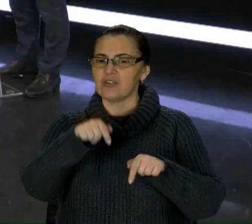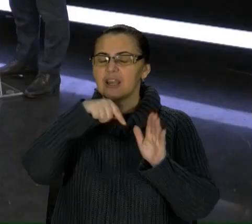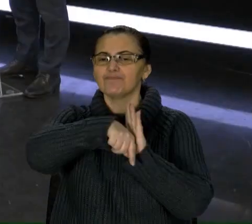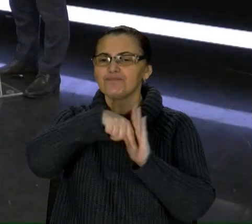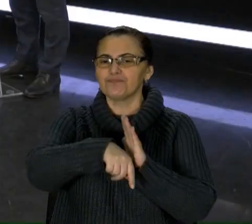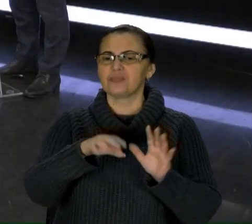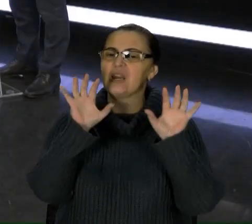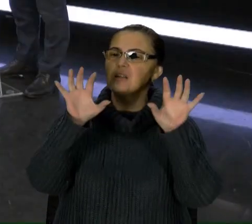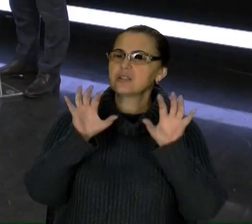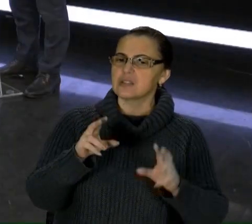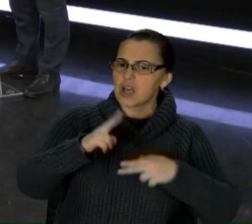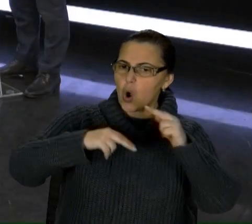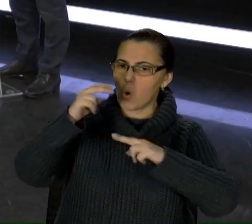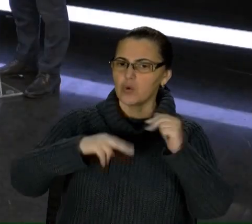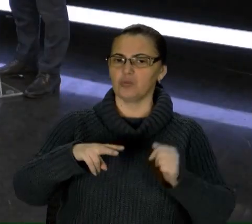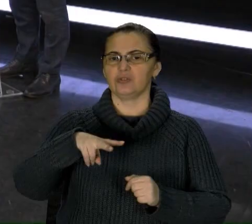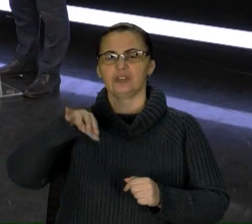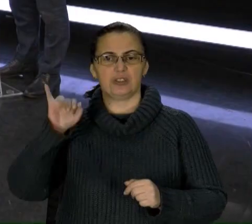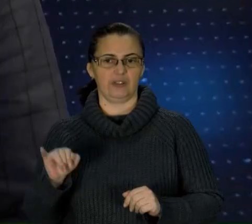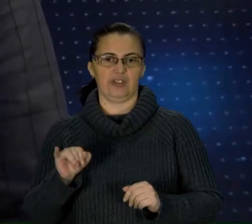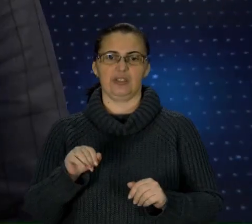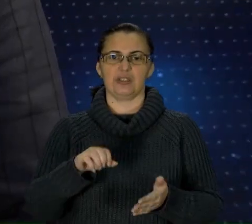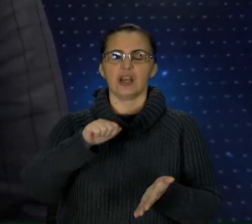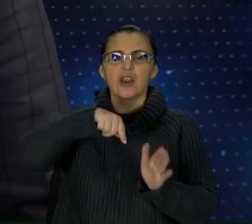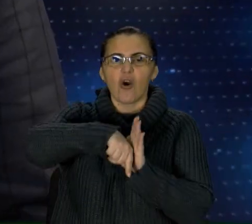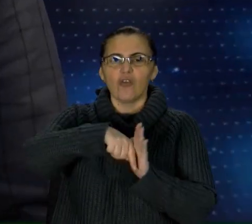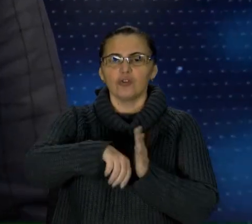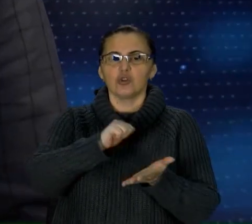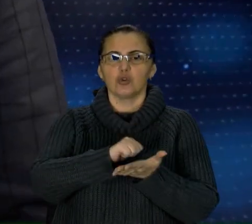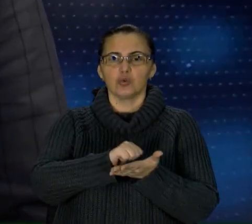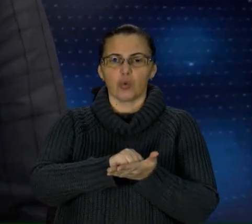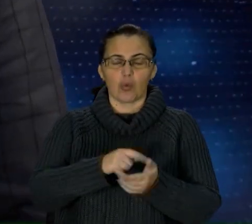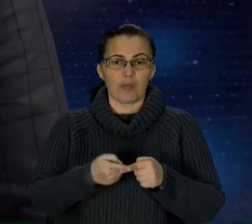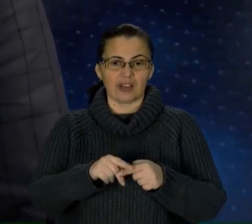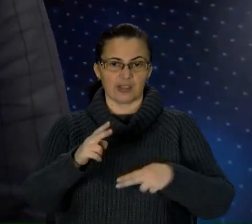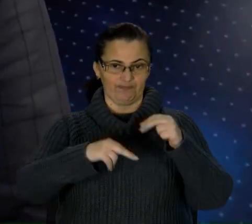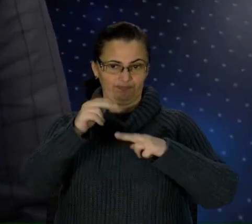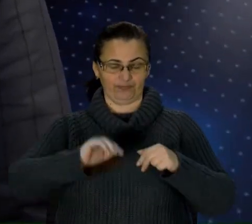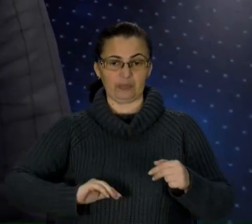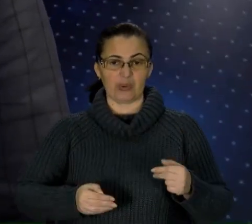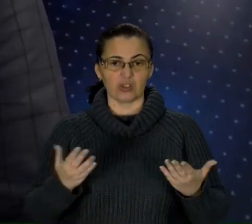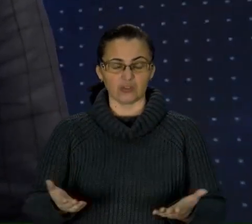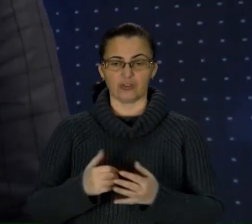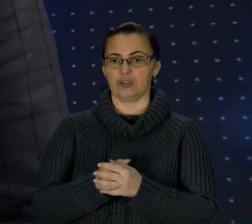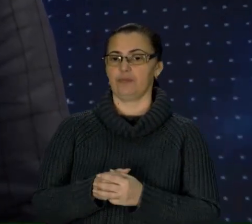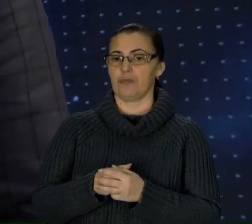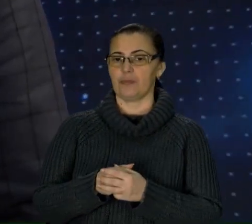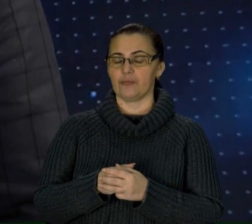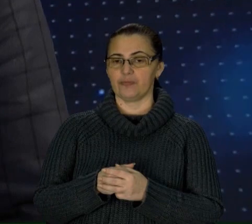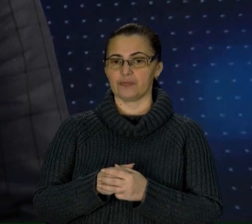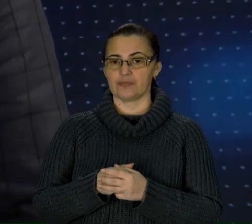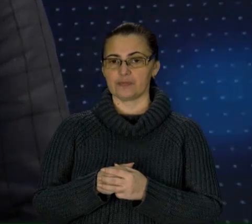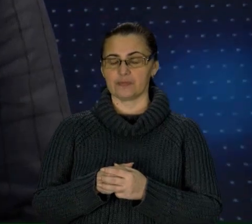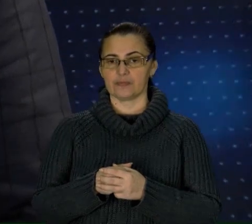документи. Тобто, банк додатково перевіряє цього забудовника. Крім того, ми не кредитуємо на початку, називаємо так, на котловані.